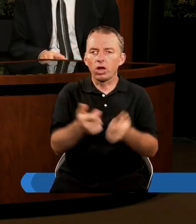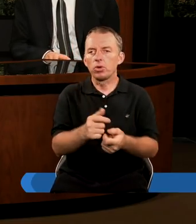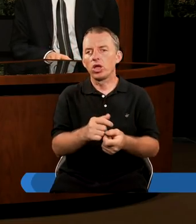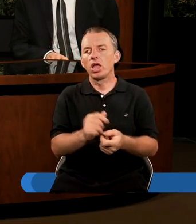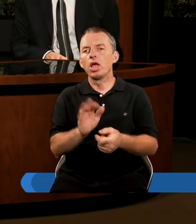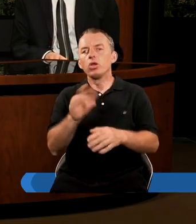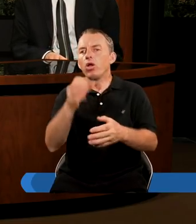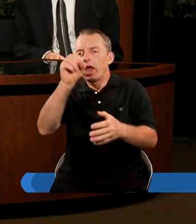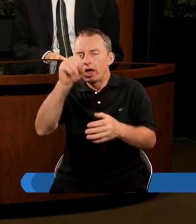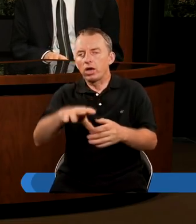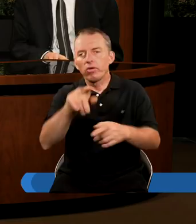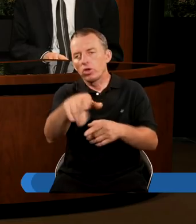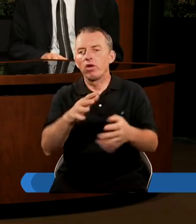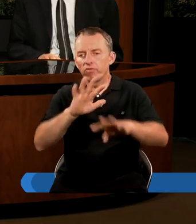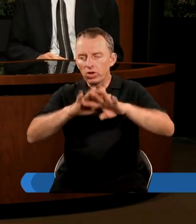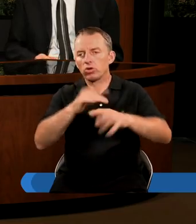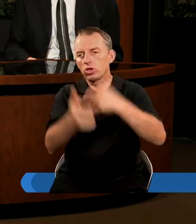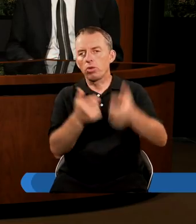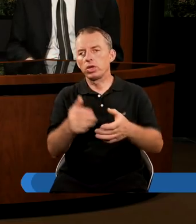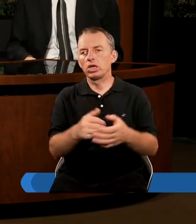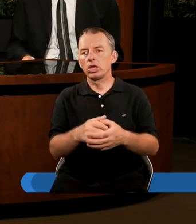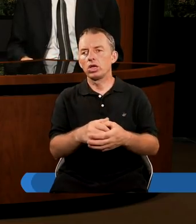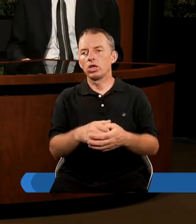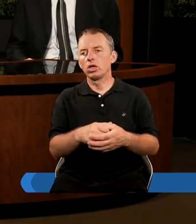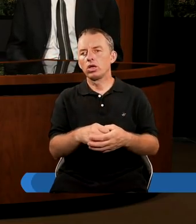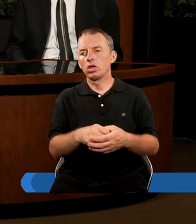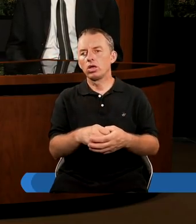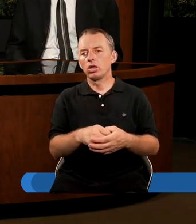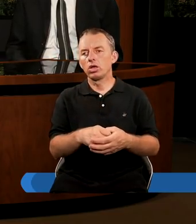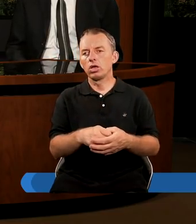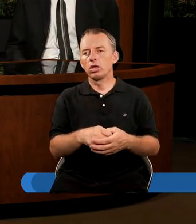Co mu najgorszego mogli w tym więzieniu zrobić. No,